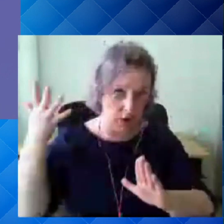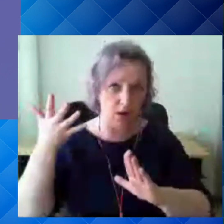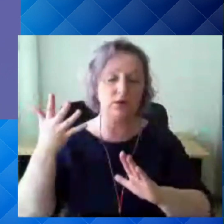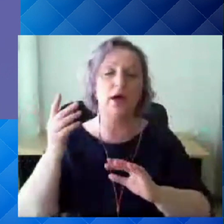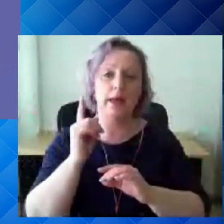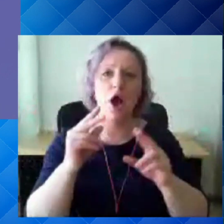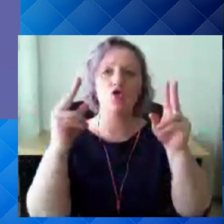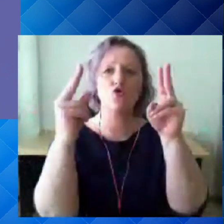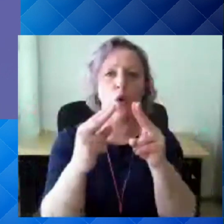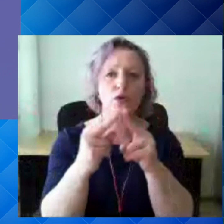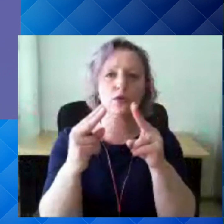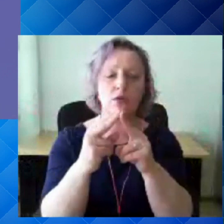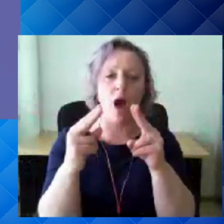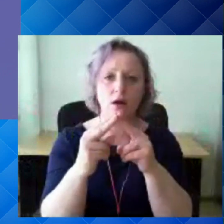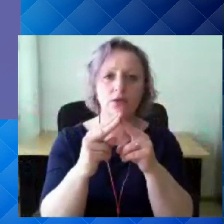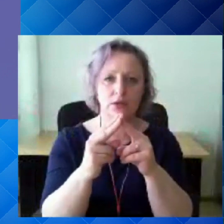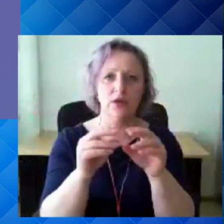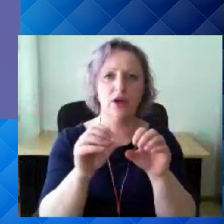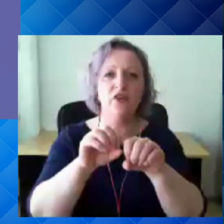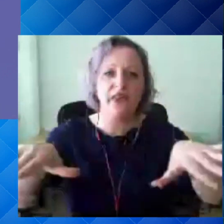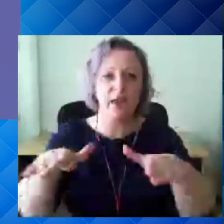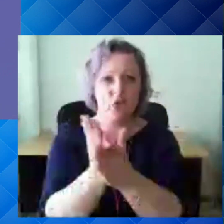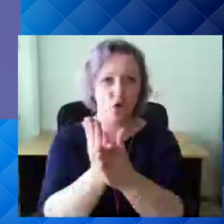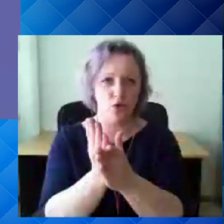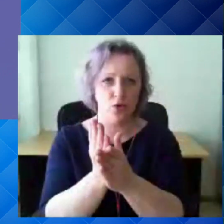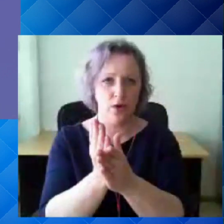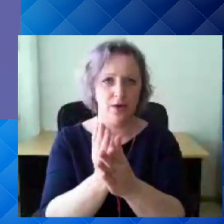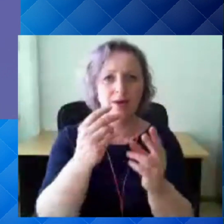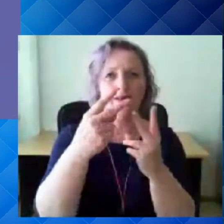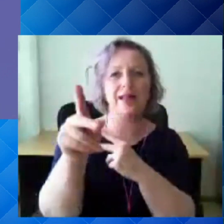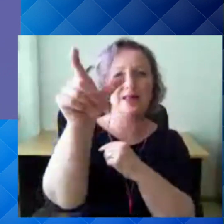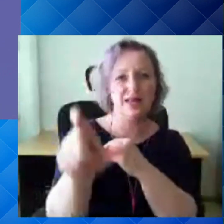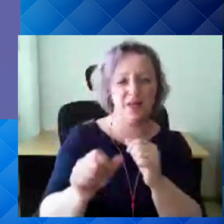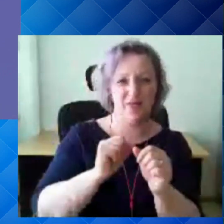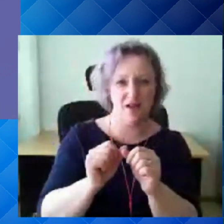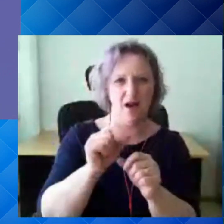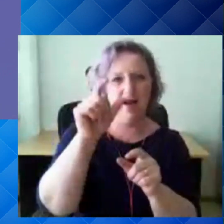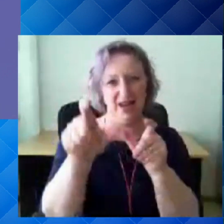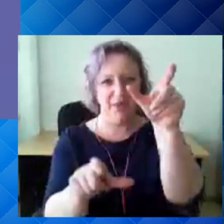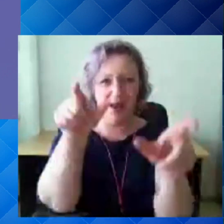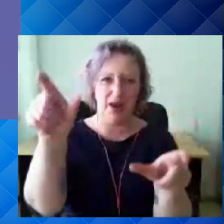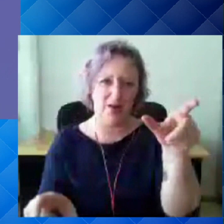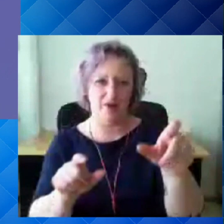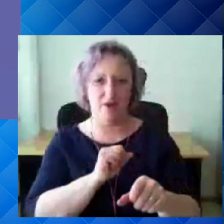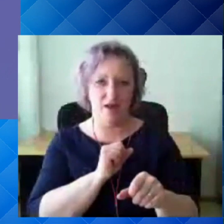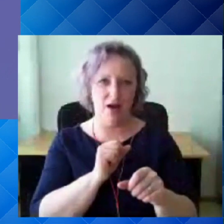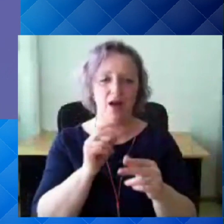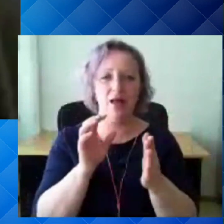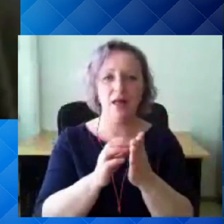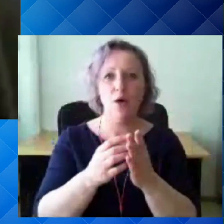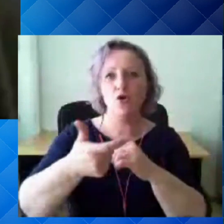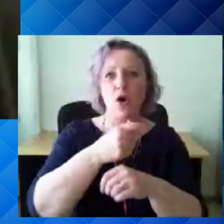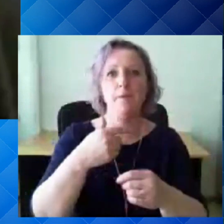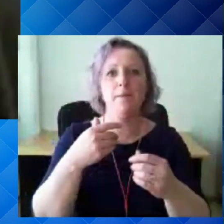nii-öelda kontaktviirus, vajab teist inimest eelkõige siis sellist aktiivsemat